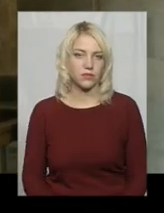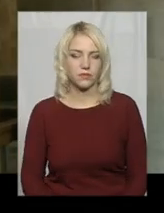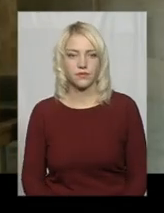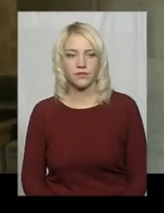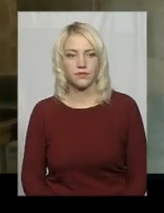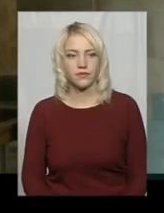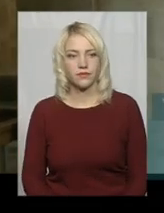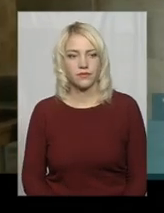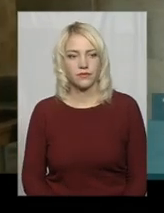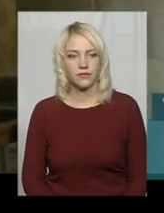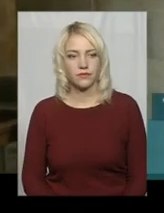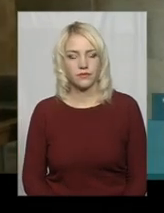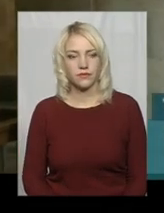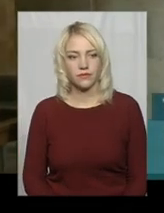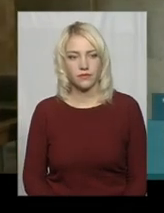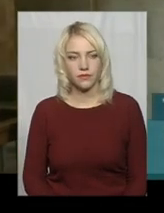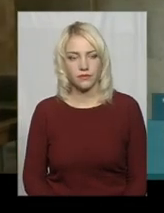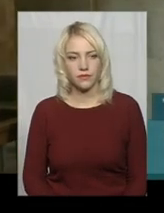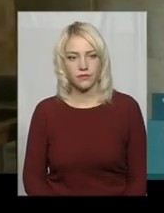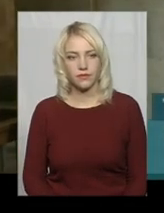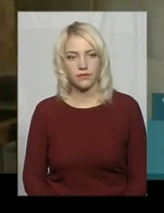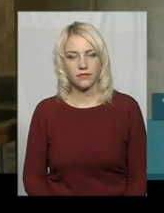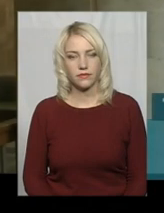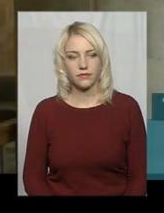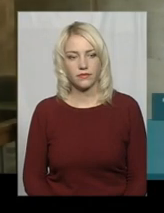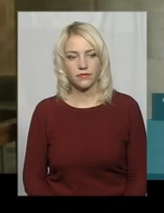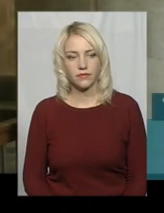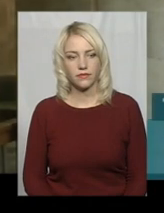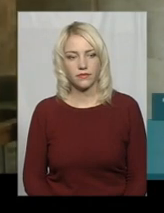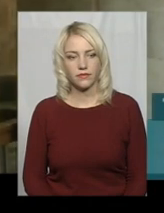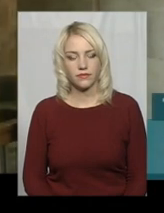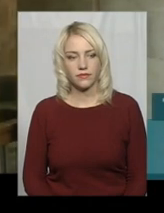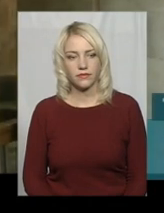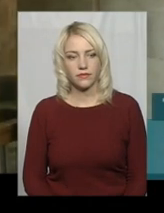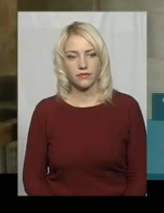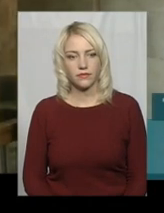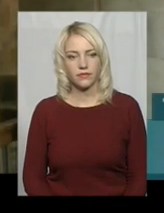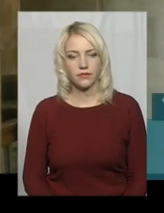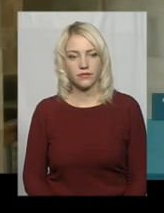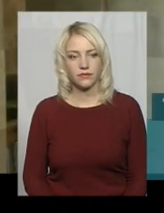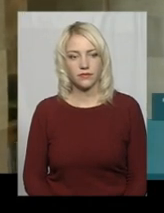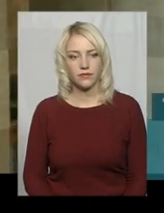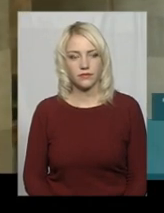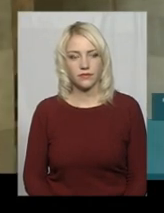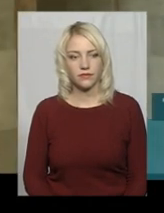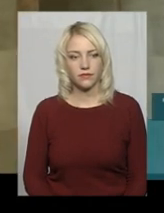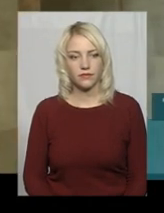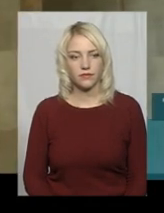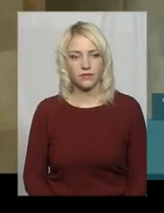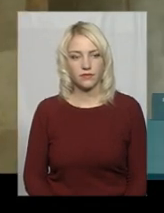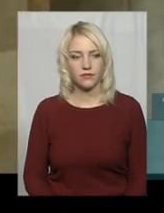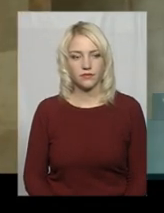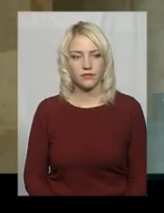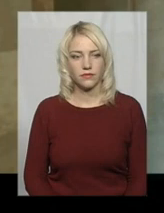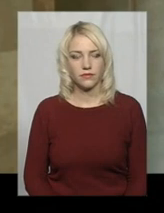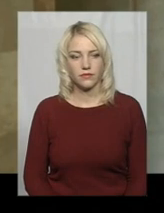якийсь привід ще раз зібратися, посвяткувати, повеселитися. В наш час це необхідно, як на мене. ще один привід для